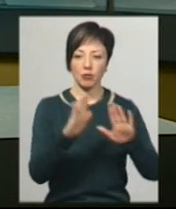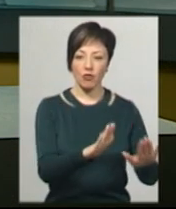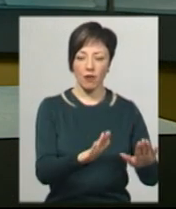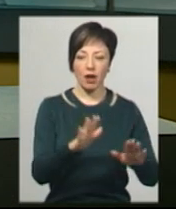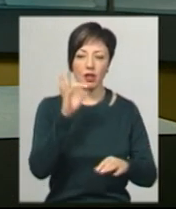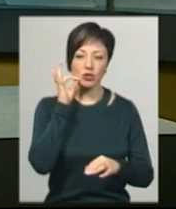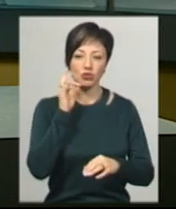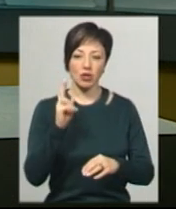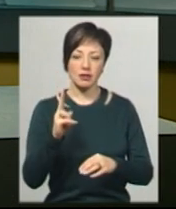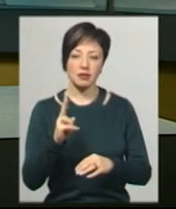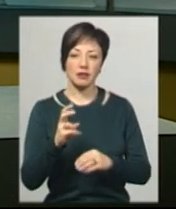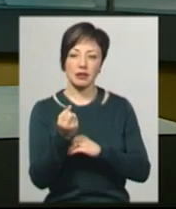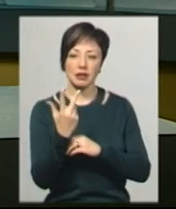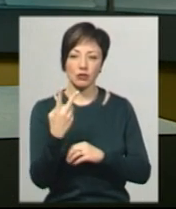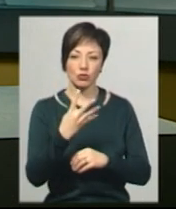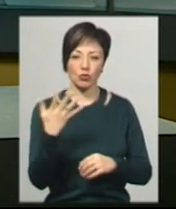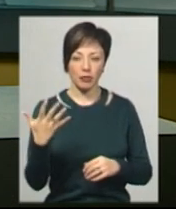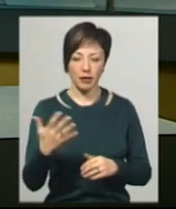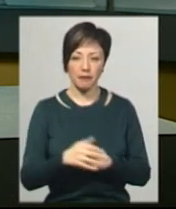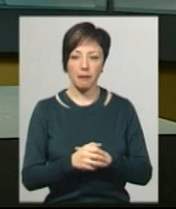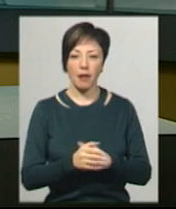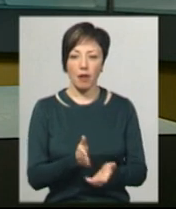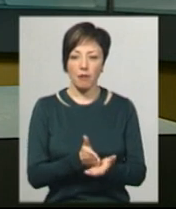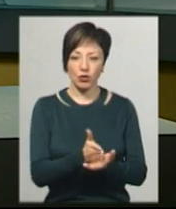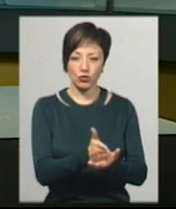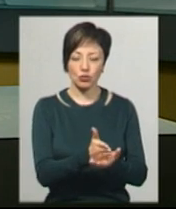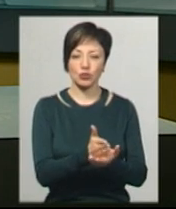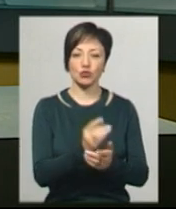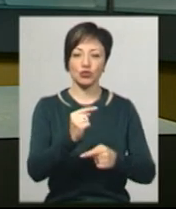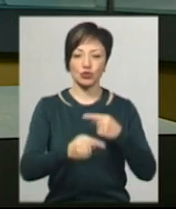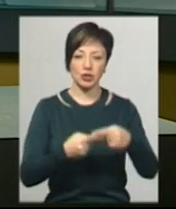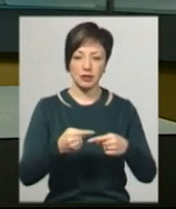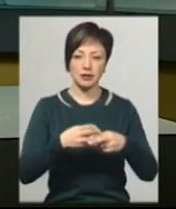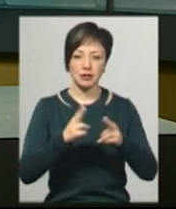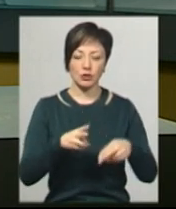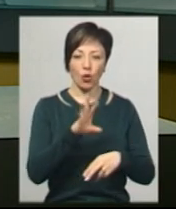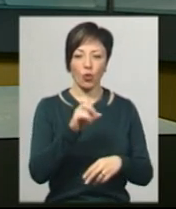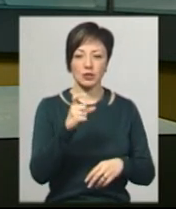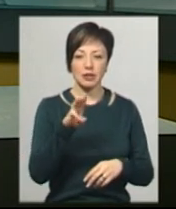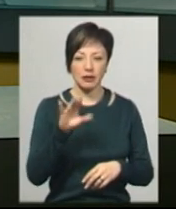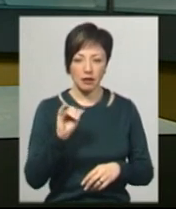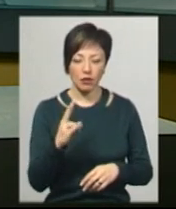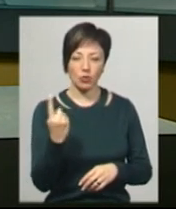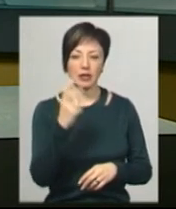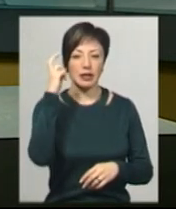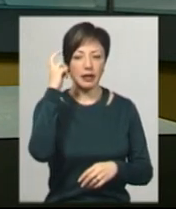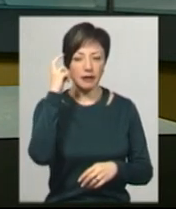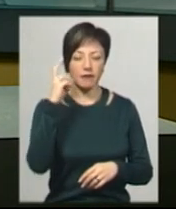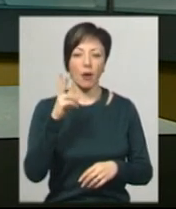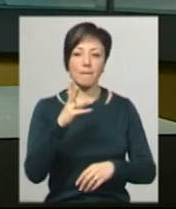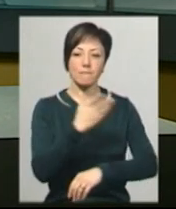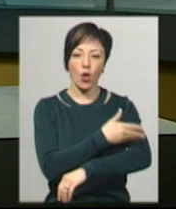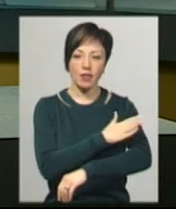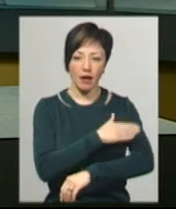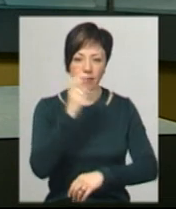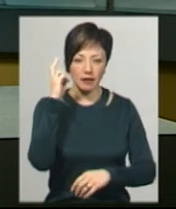на станцію Лисичанськ о 13.45. Маршрут пролягає, зокрема, через станції Козятин-1, Київ-Пасажирський, Полтава